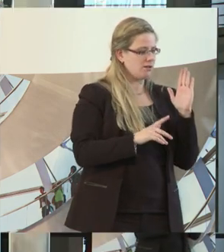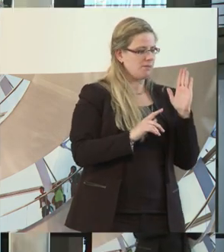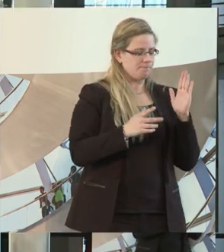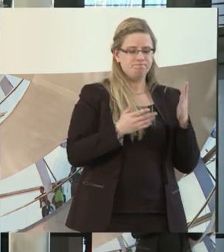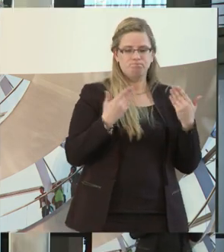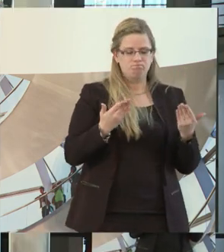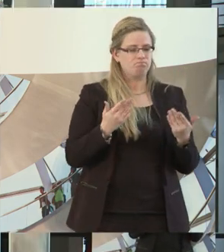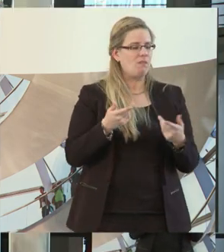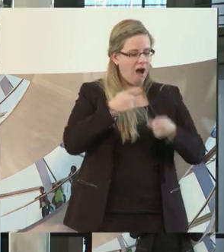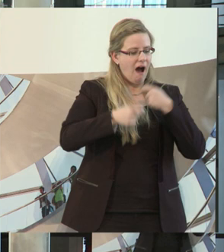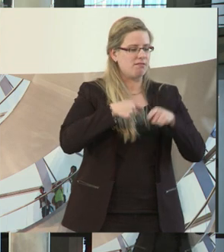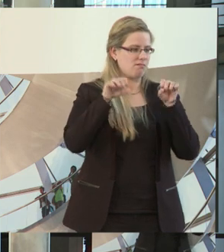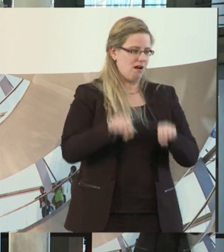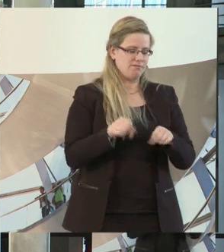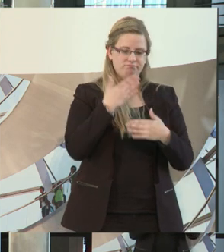Dankeschön.